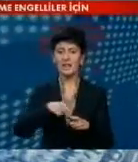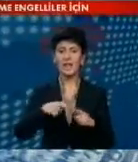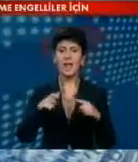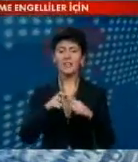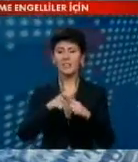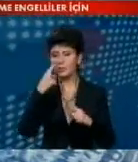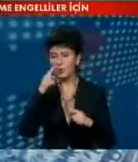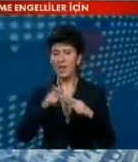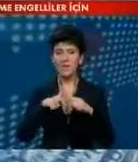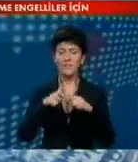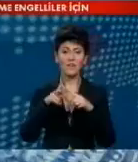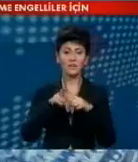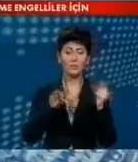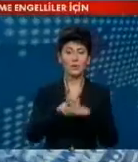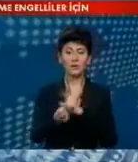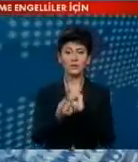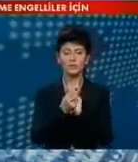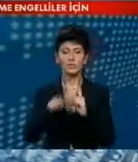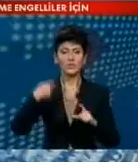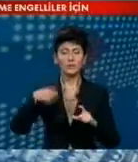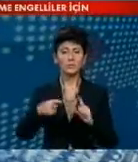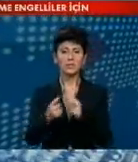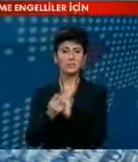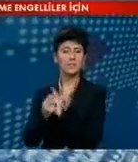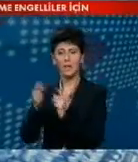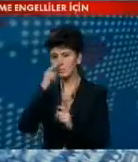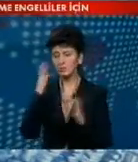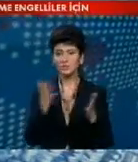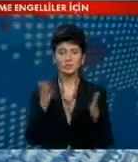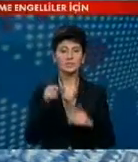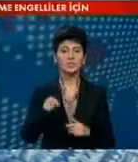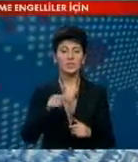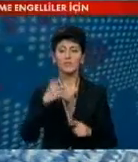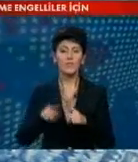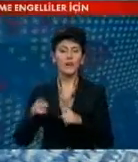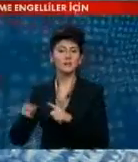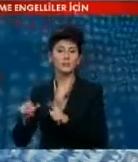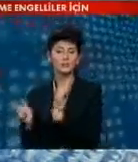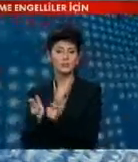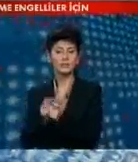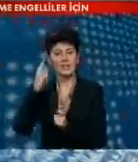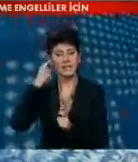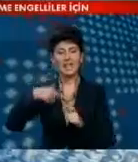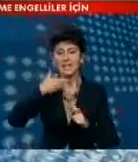Enterköy-Efe Köy'e karşı filmi birbirine alışmaya çalışan bu iki farklı grubun hikayesini anlatıyor.